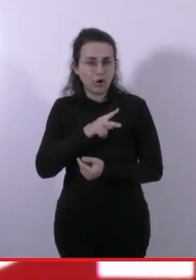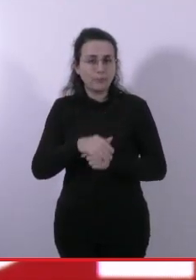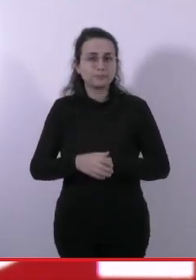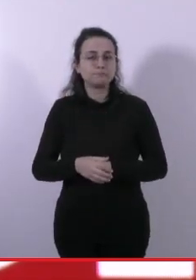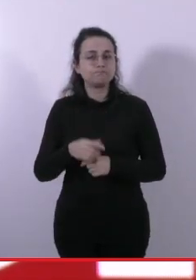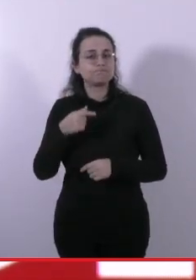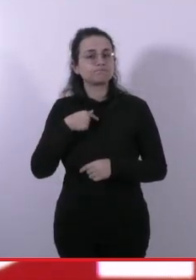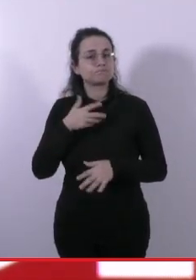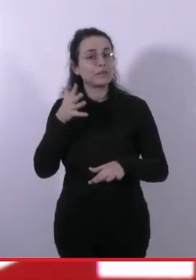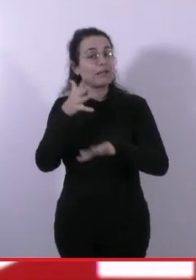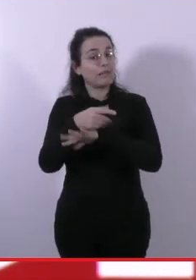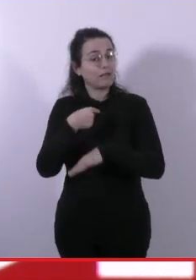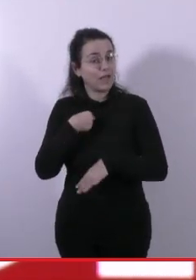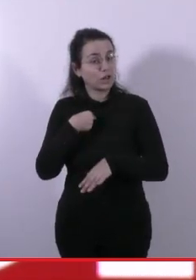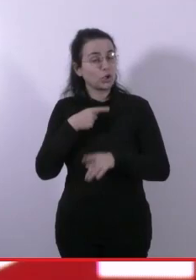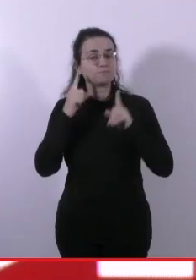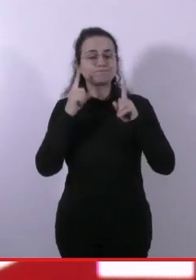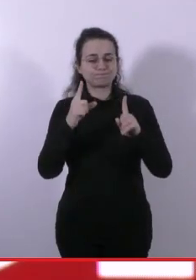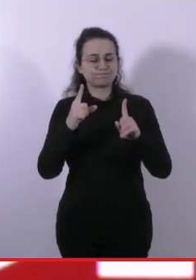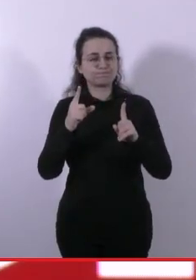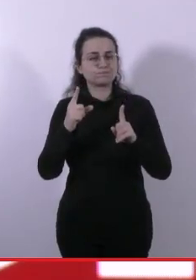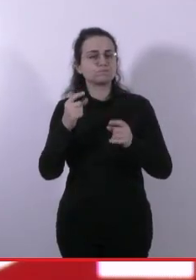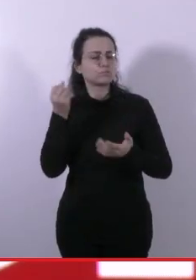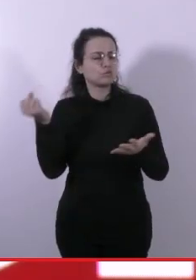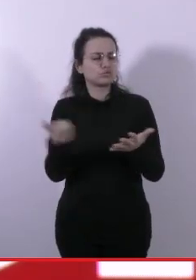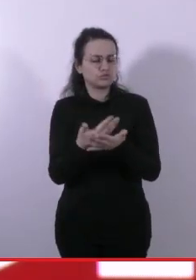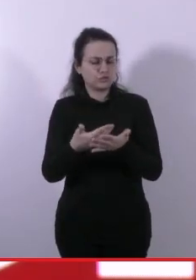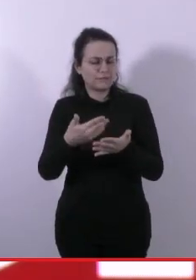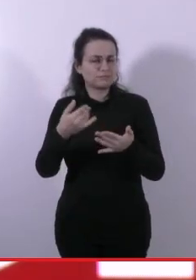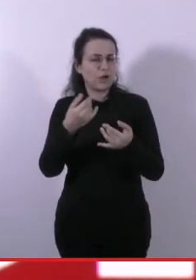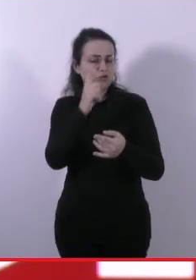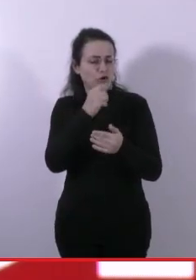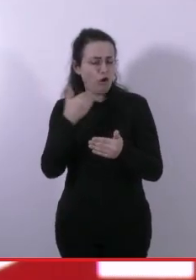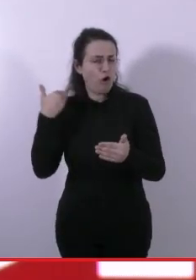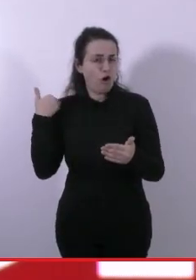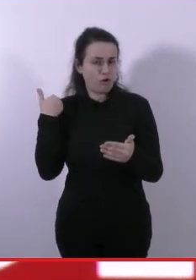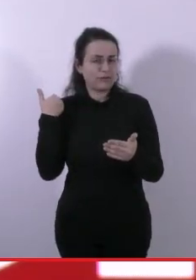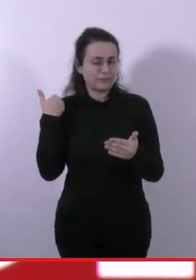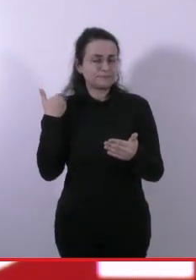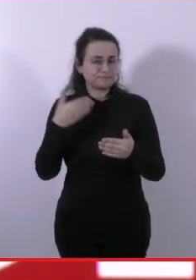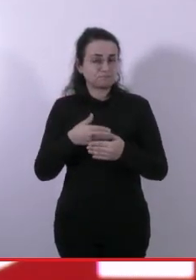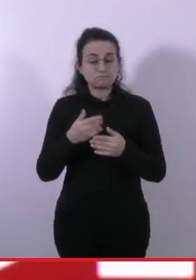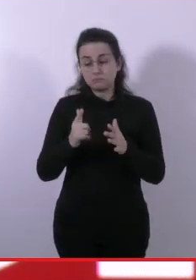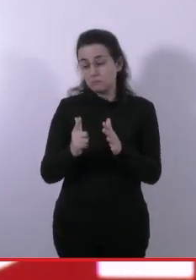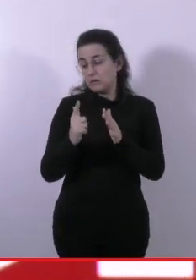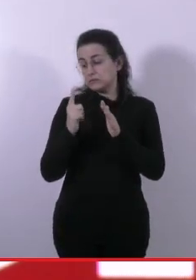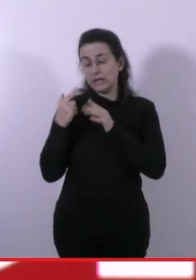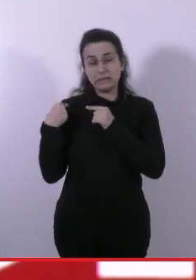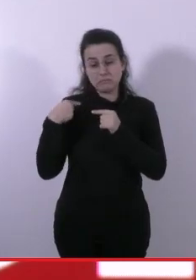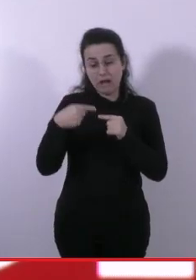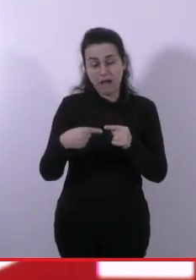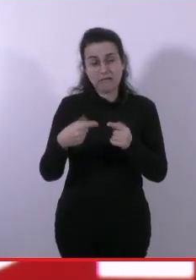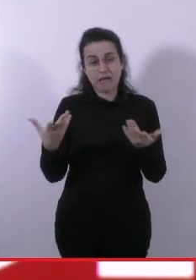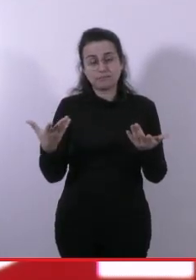intervento dagli avvenimenti che hanno caratterizzato gli ultimi giorni. Gli ultimi giorni, l'ultima settimana, noi